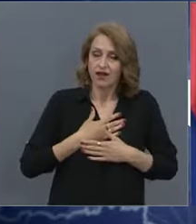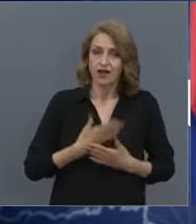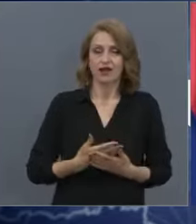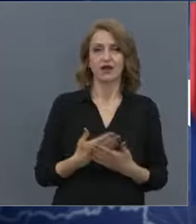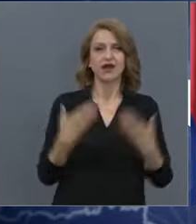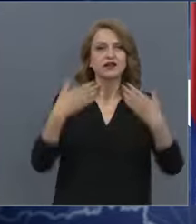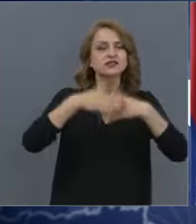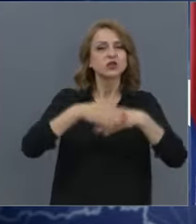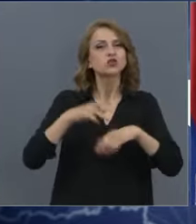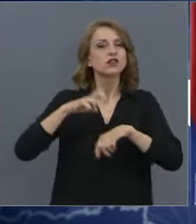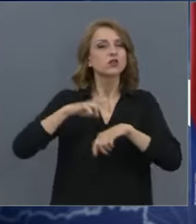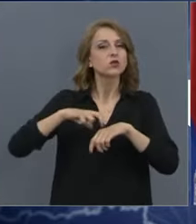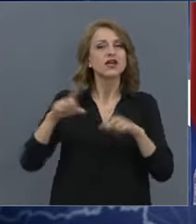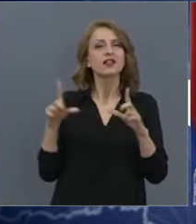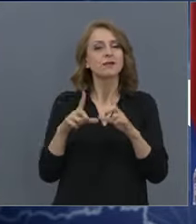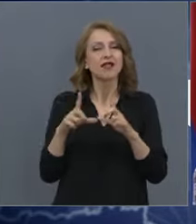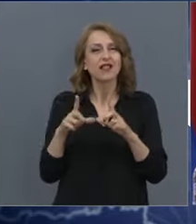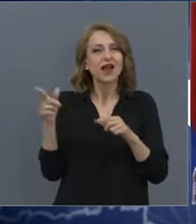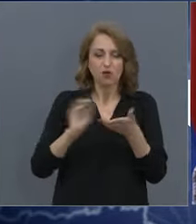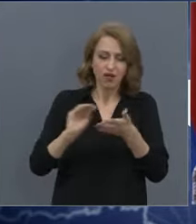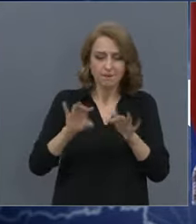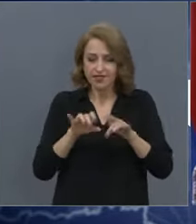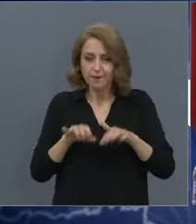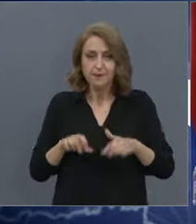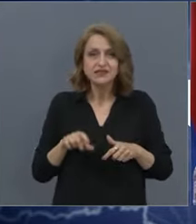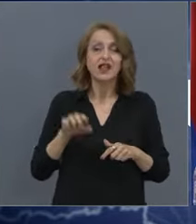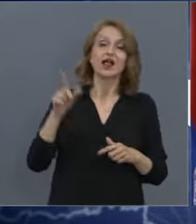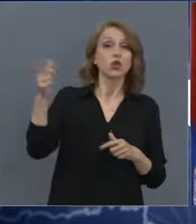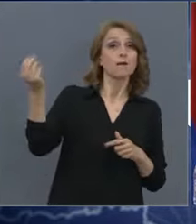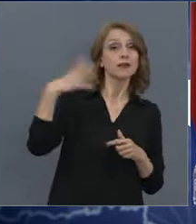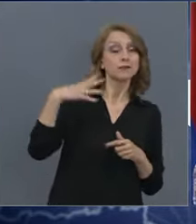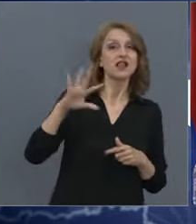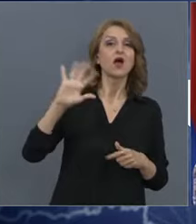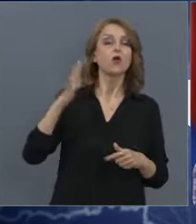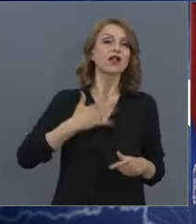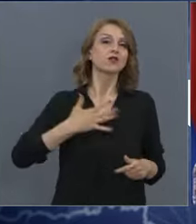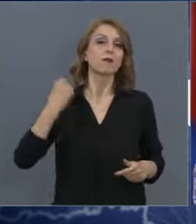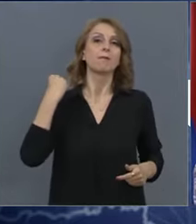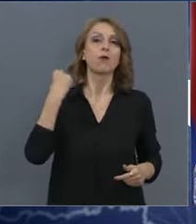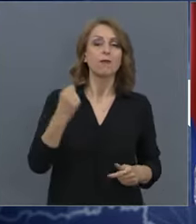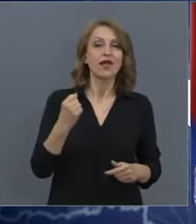Снощите и доцент Мангаров ми беше написал, когато има победа, героите са много.